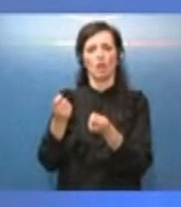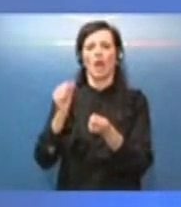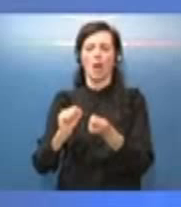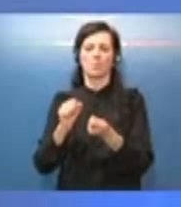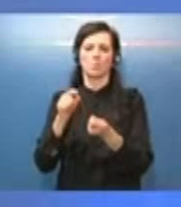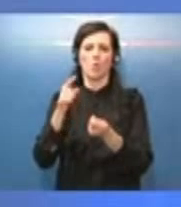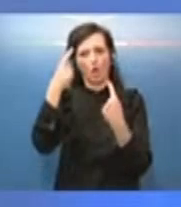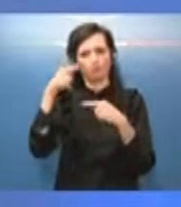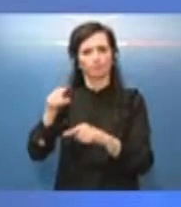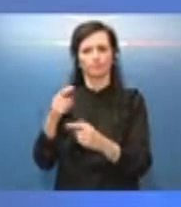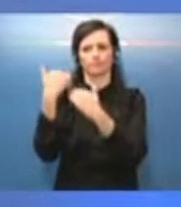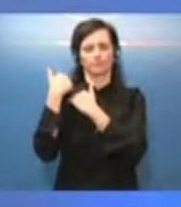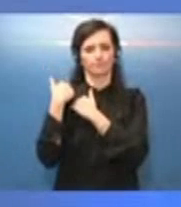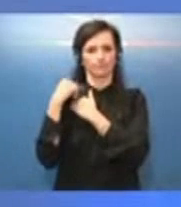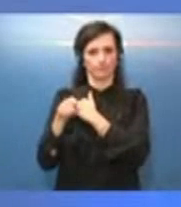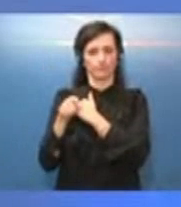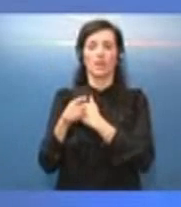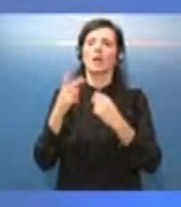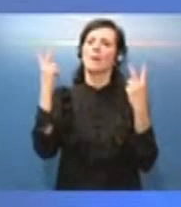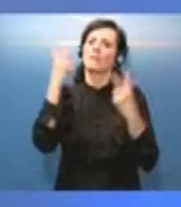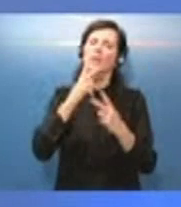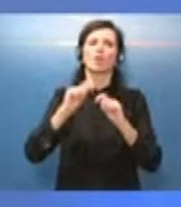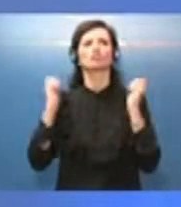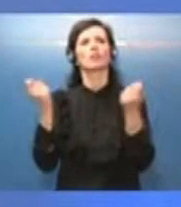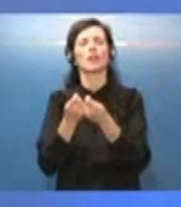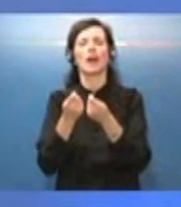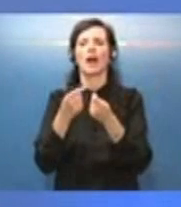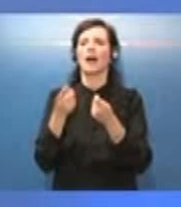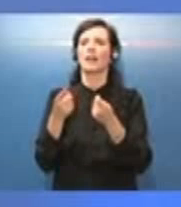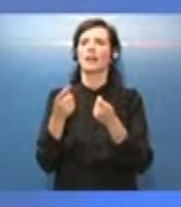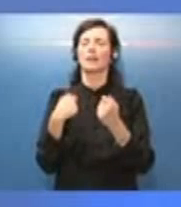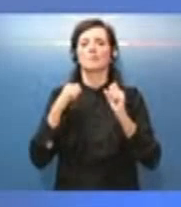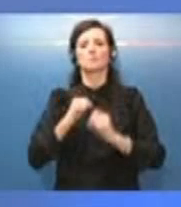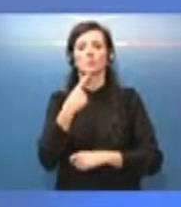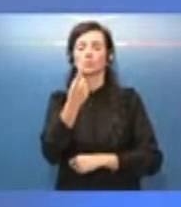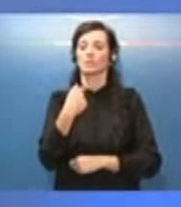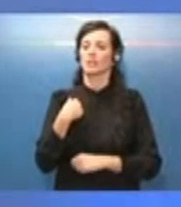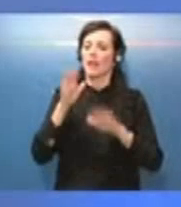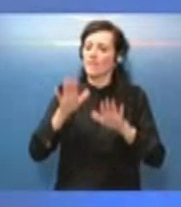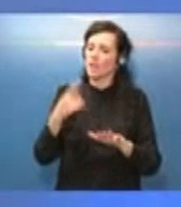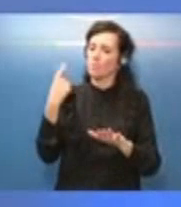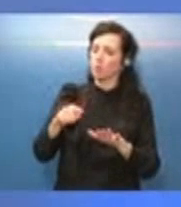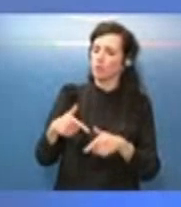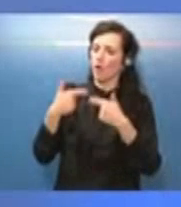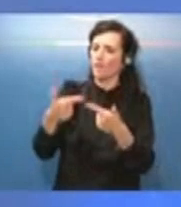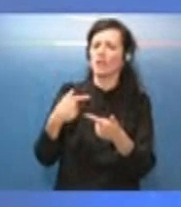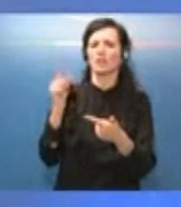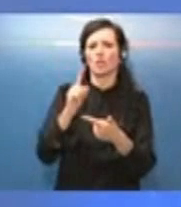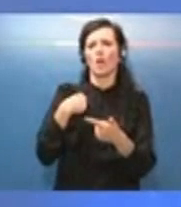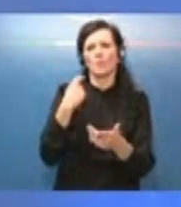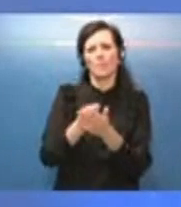questa offerta. Ma in generale nella gestione, io non mi fermerei semplicemente a questa offerta, proprio nella gestione del settore